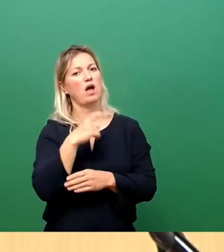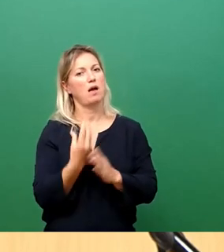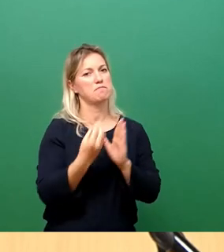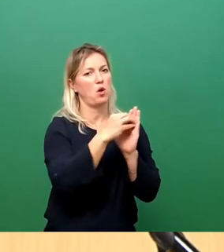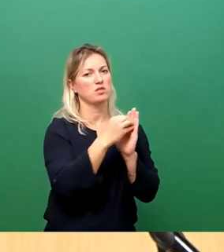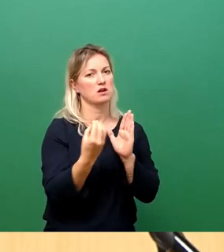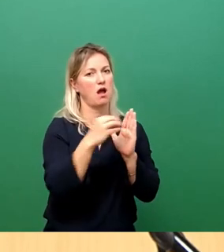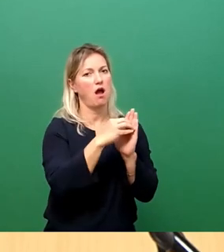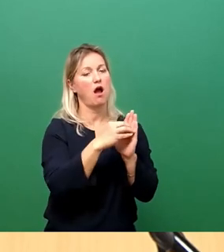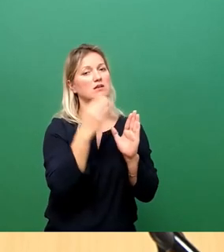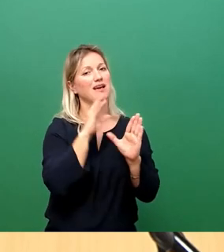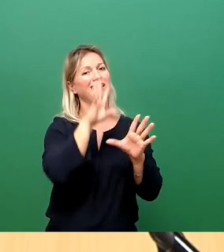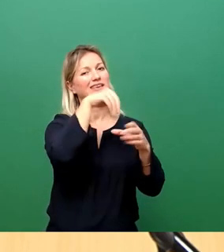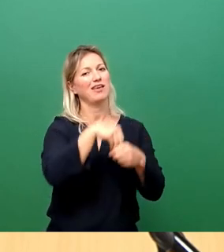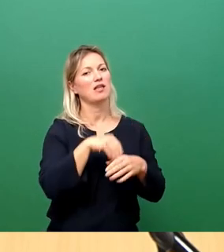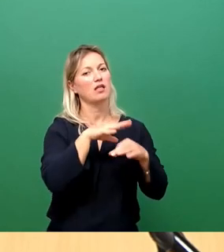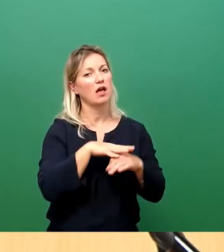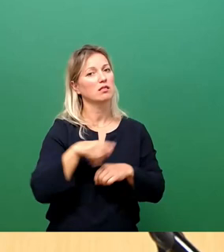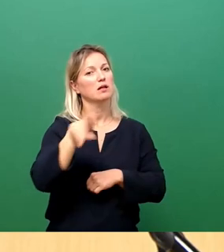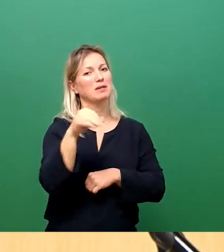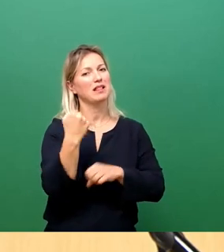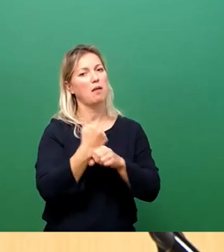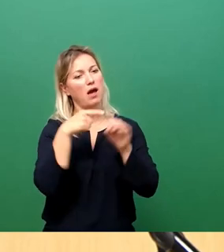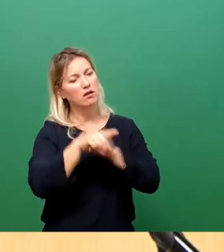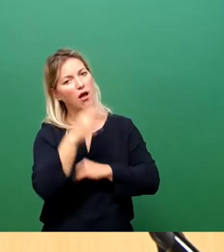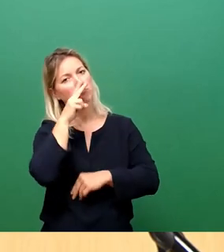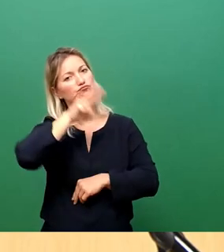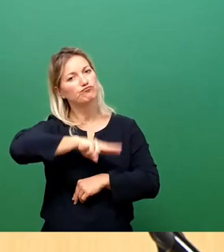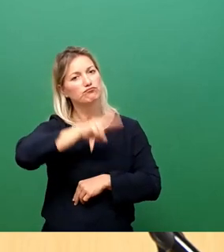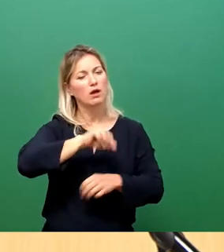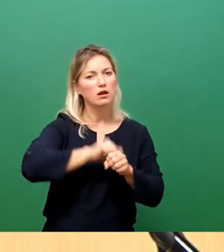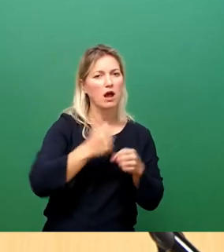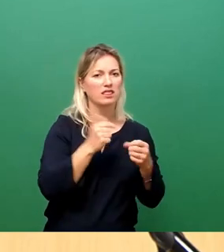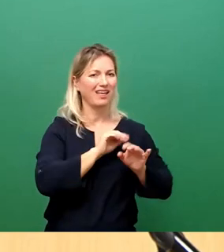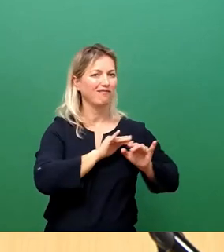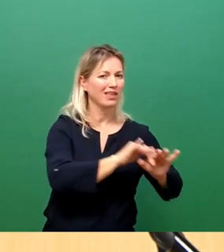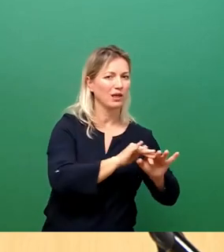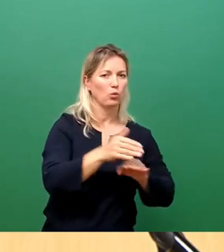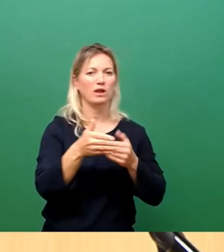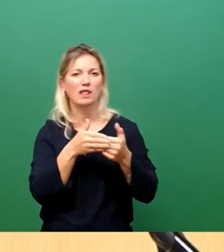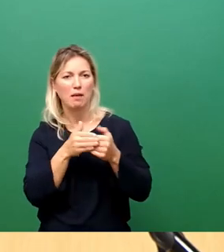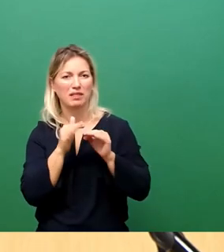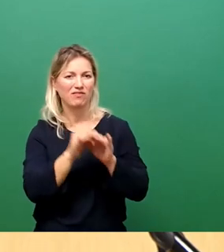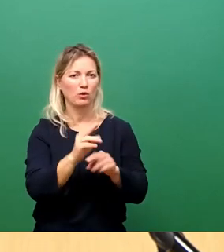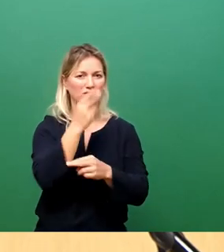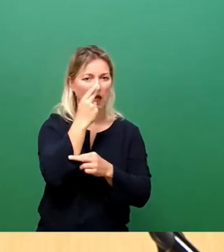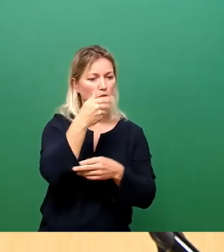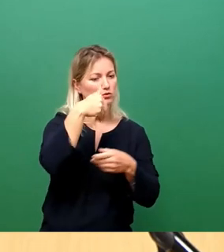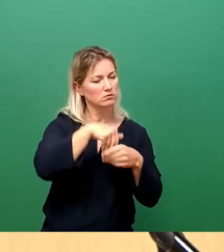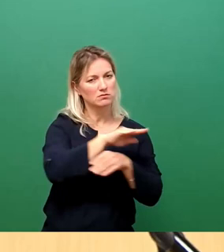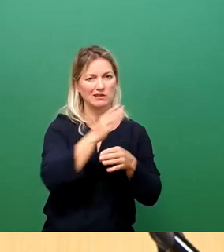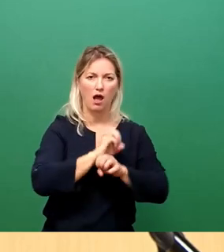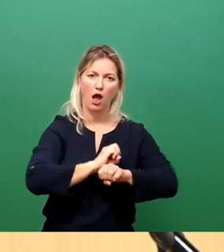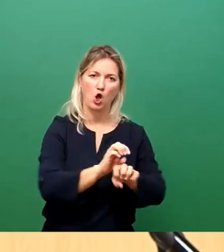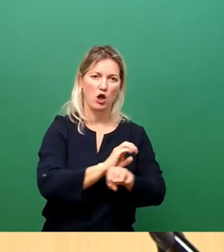zur Verfügung standen, haben über die Impfwirkungen und Impfnebenwirkungen aufgeklärt und das auch immer wieder